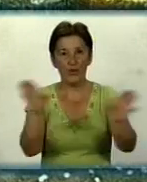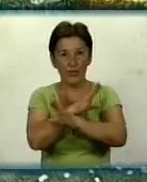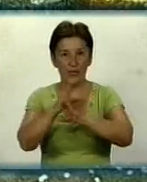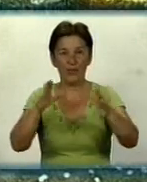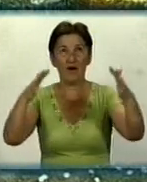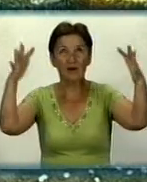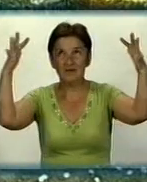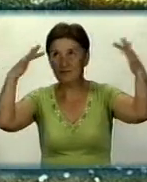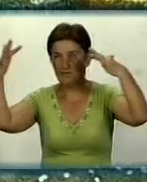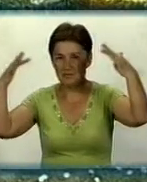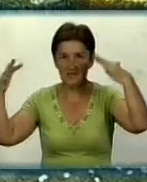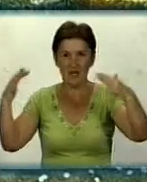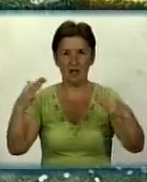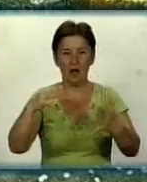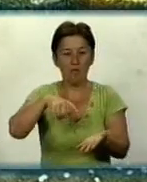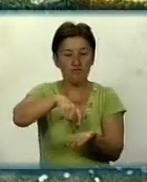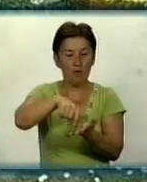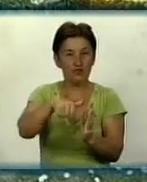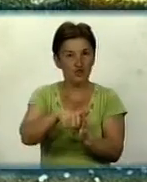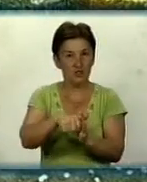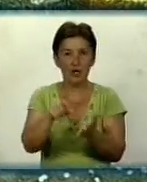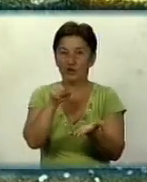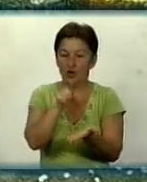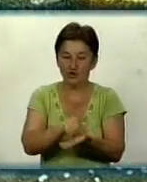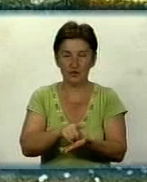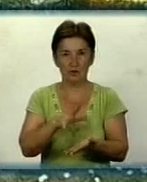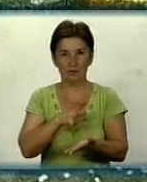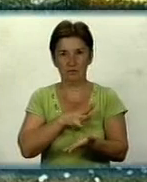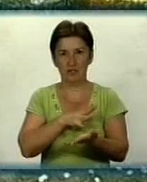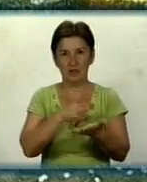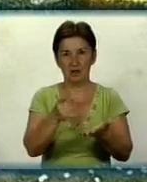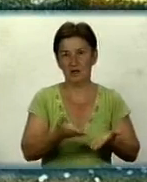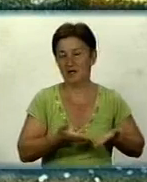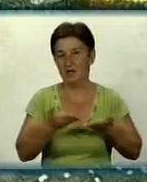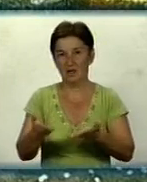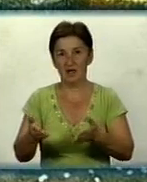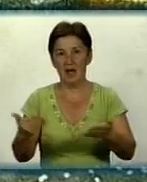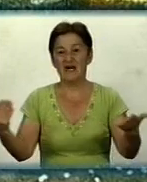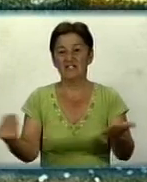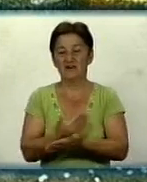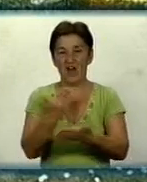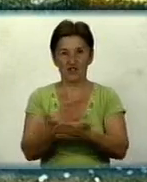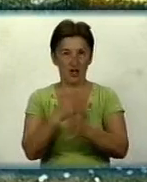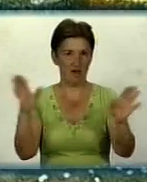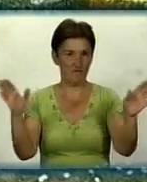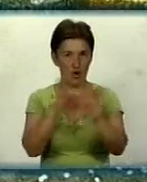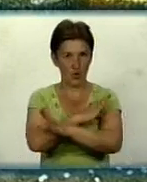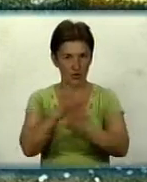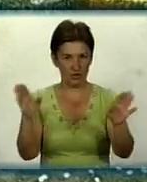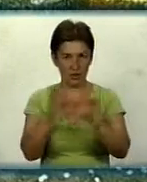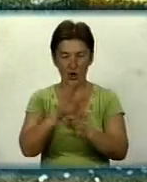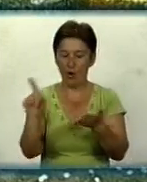поміщення, або обов'язково має бути винісен такий пацієнт на свіжий відух. Обов'язково